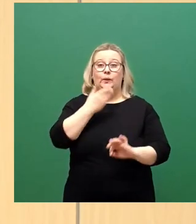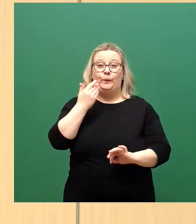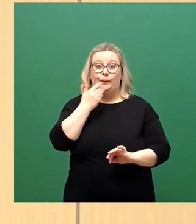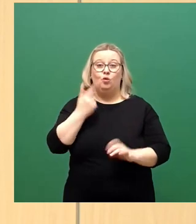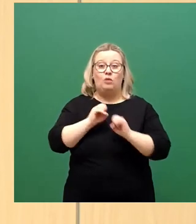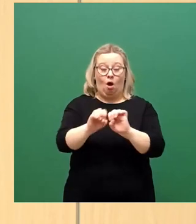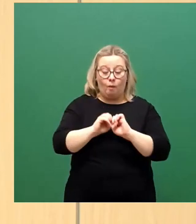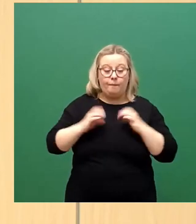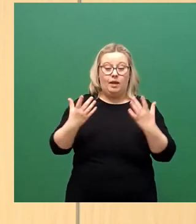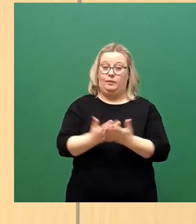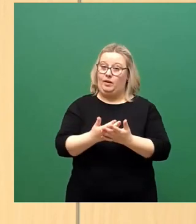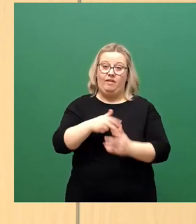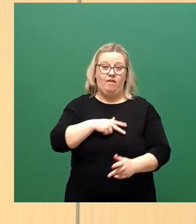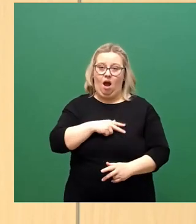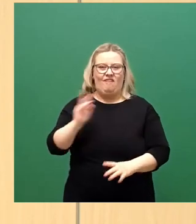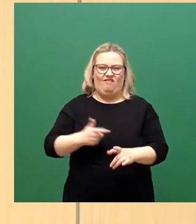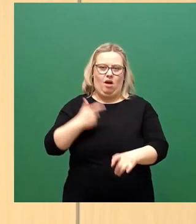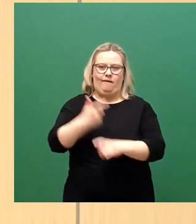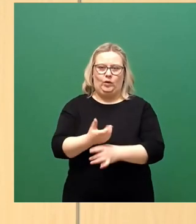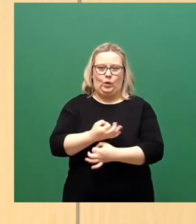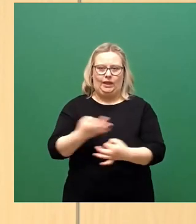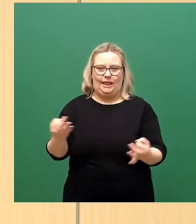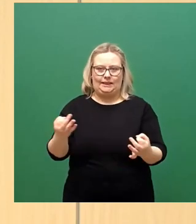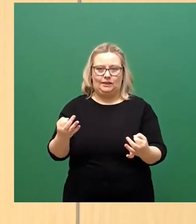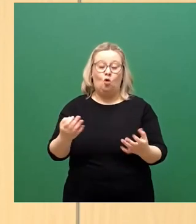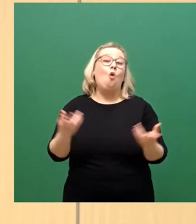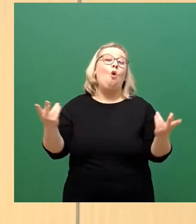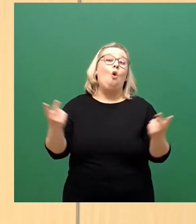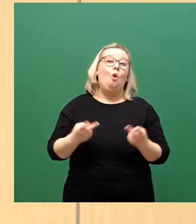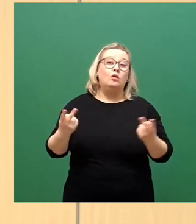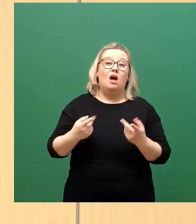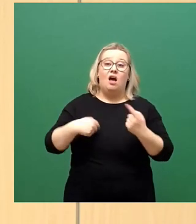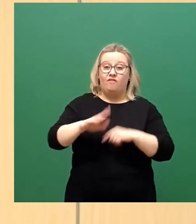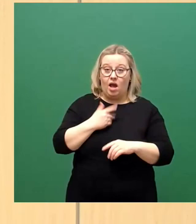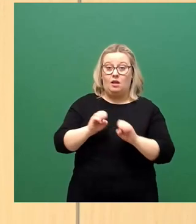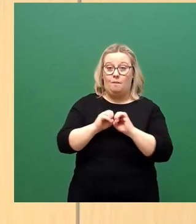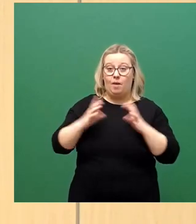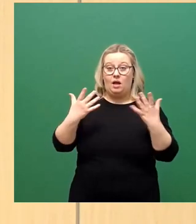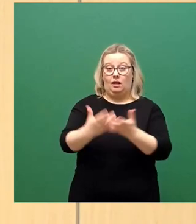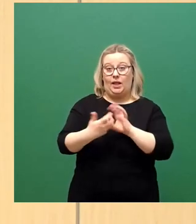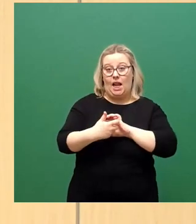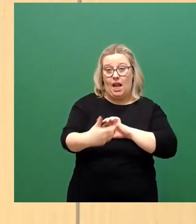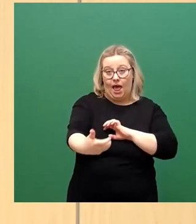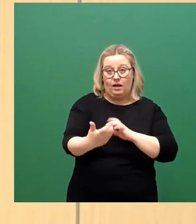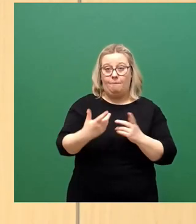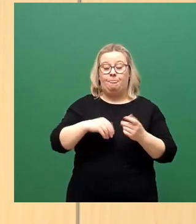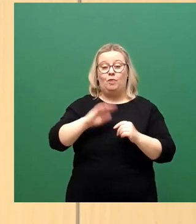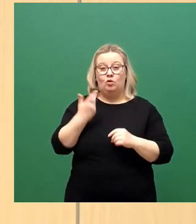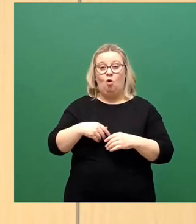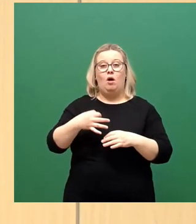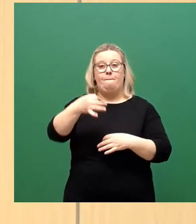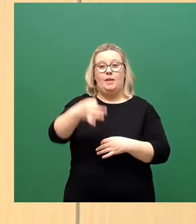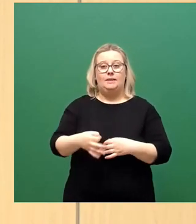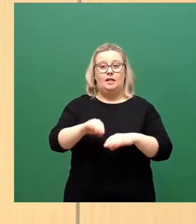jedenfalls die unverantwortlichste. Oder anders, je länger die Pandemie andauert und je deutlicher der Präsenzunterricht zur Durchseuchung